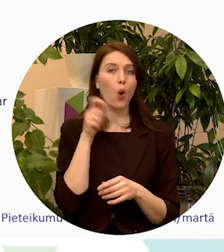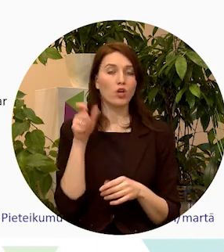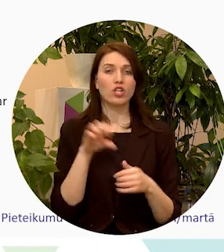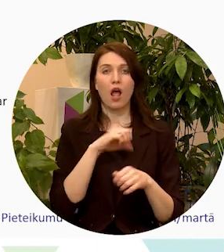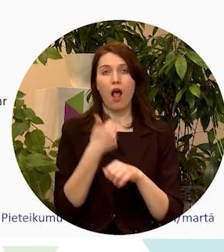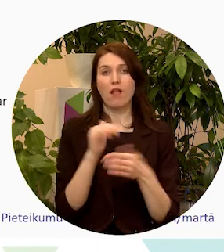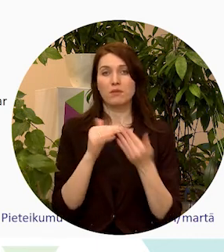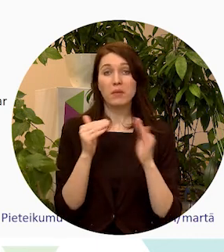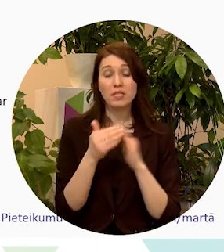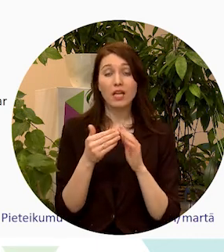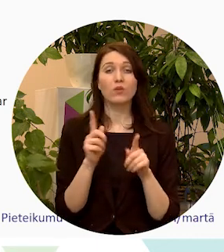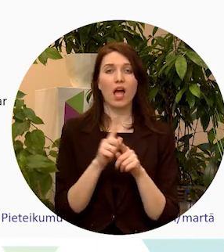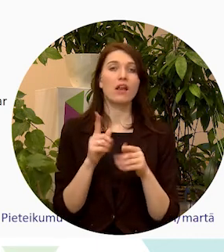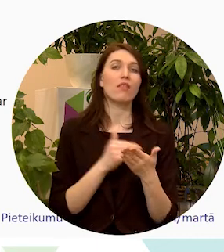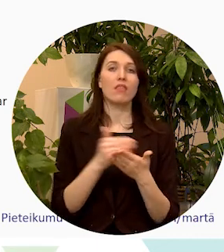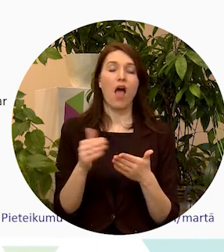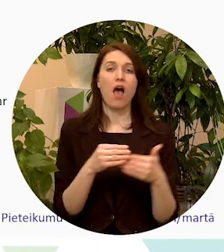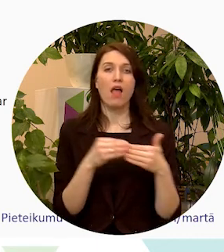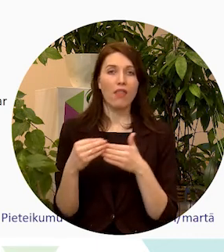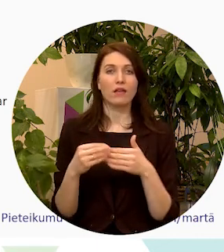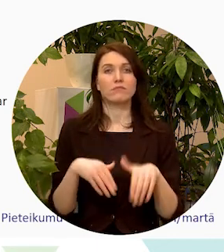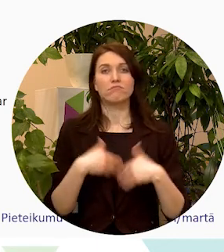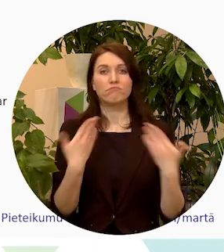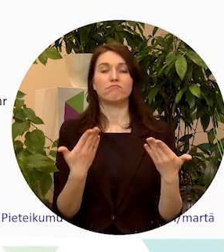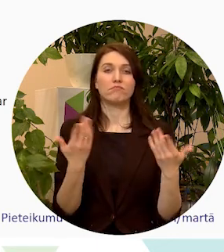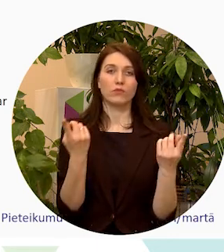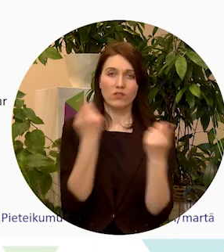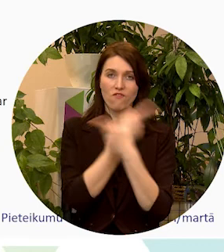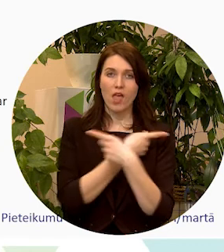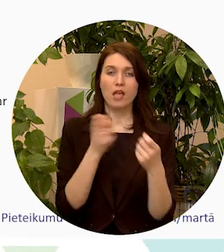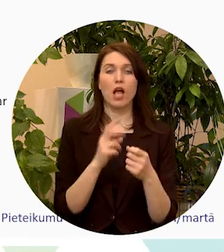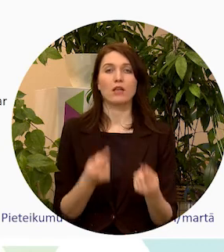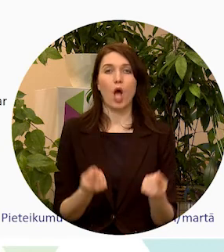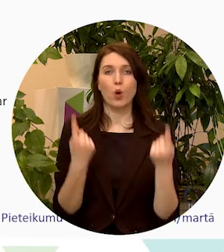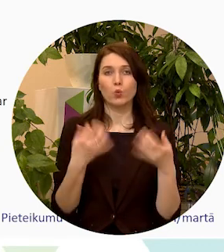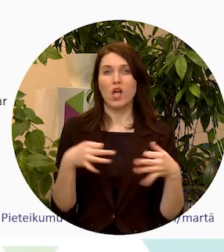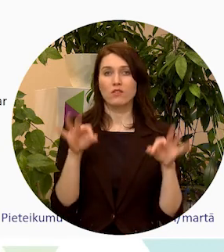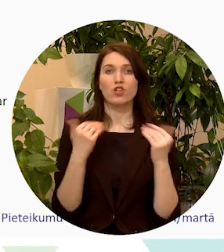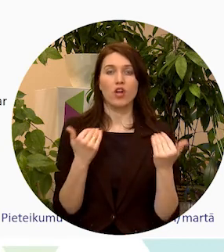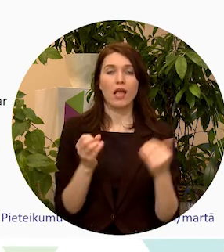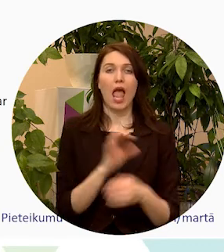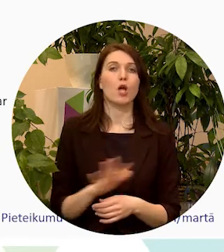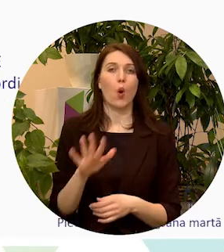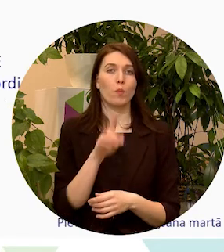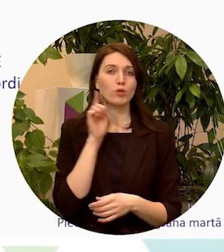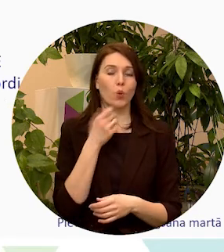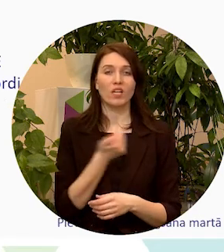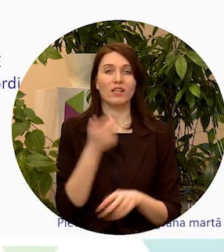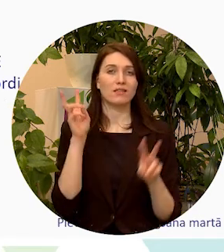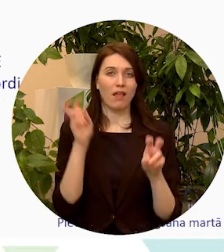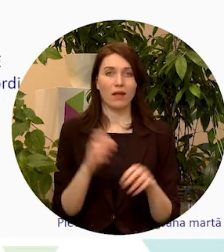galvas pilsēt un tālāk nesīst tās vērtības un tos vēstījumus, kas ir aktuāli šajā Eiropas jaunatnes gadā.